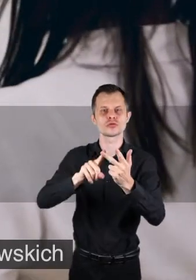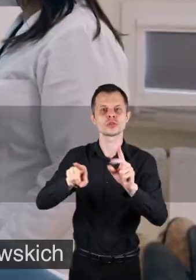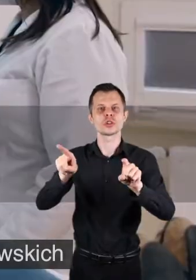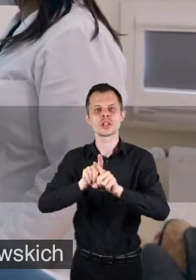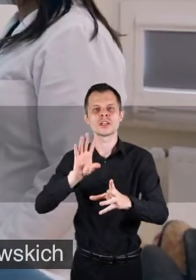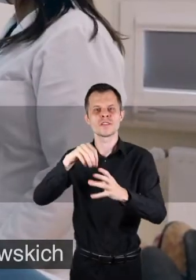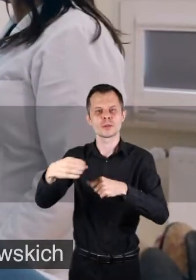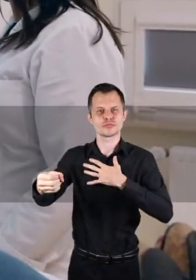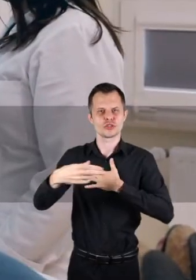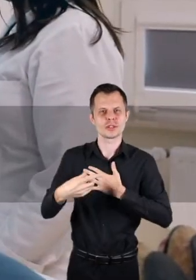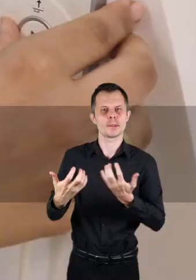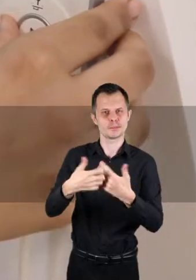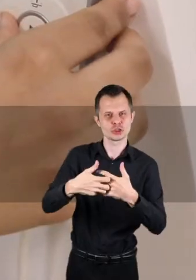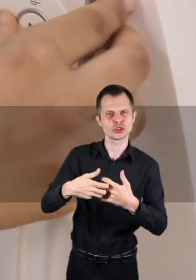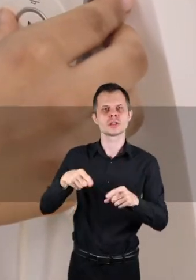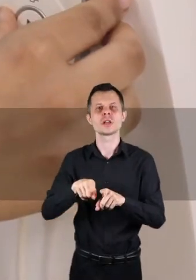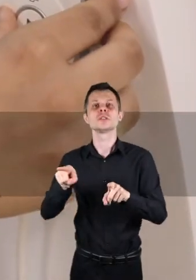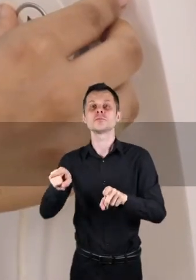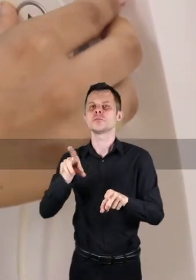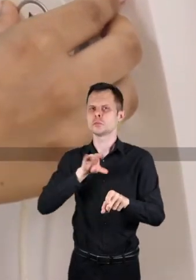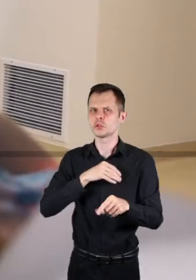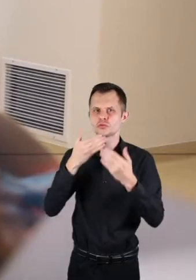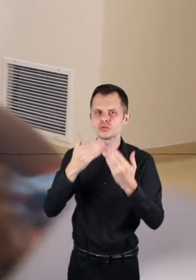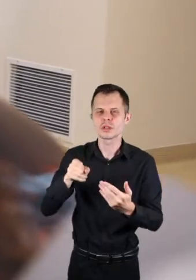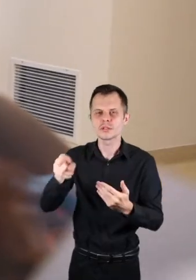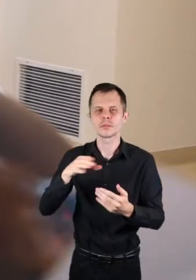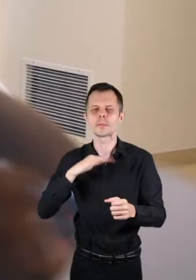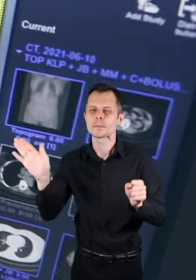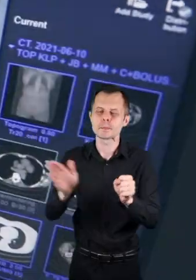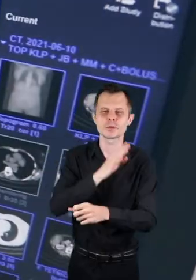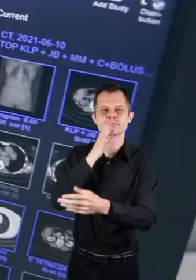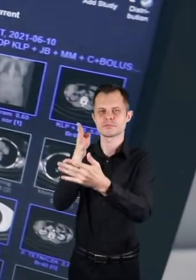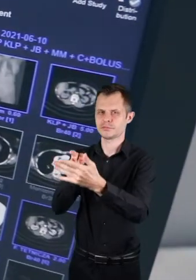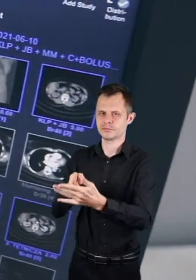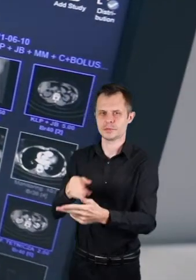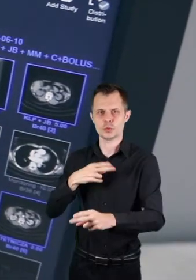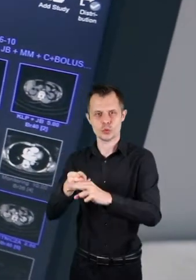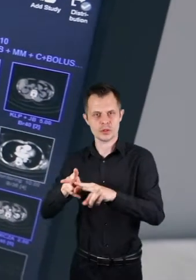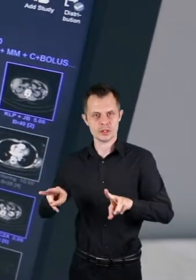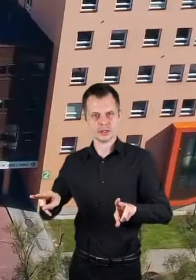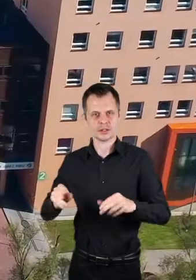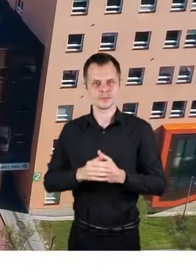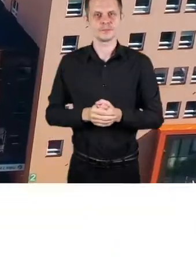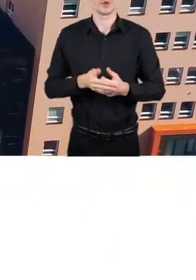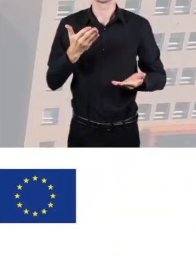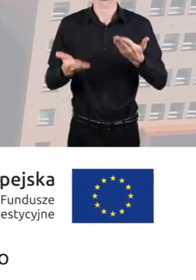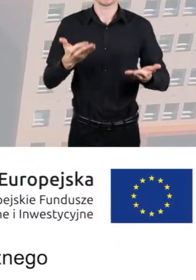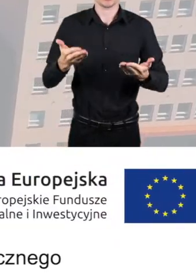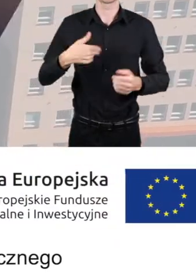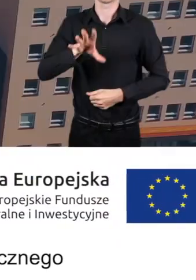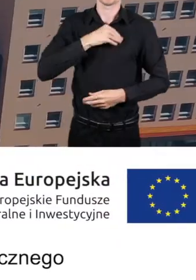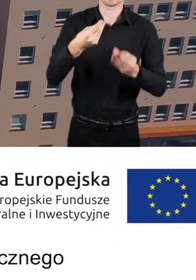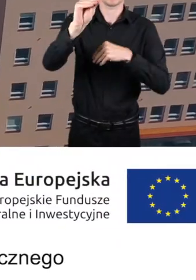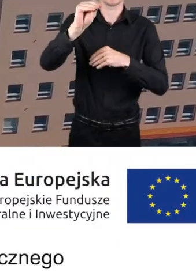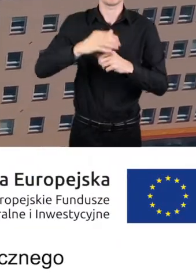wyposażenie pracowni rękynowskich i ultrasonograficznych, co pozwala na pełnoprofilową diagnostykę pacjentów onkologicznych. Lubelskie.